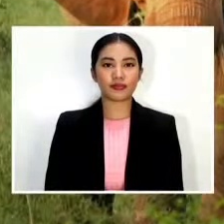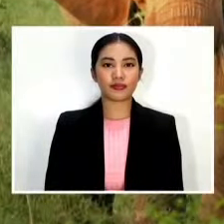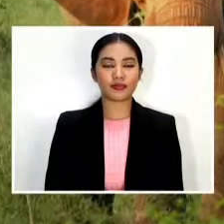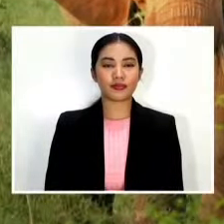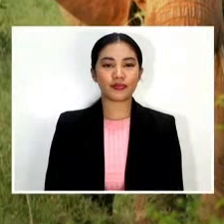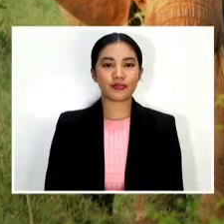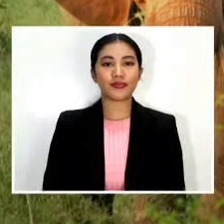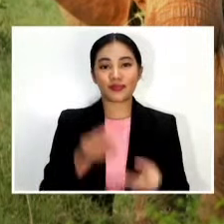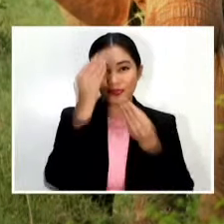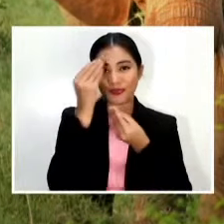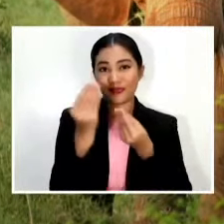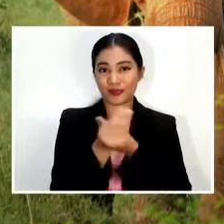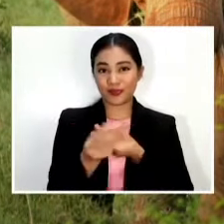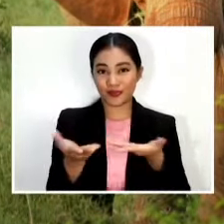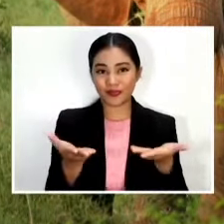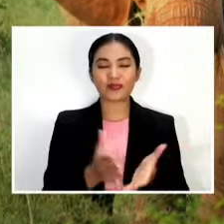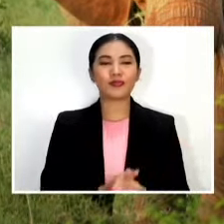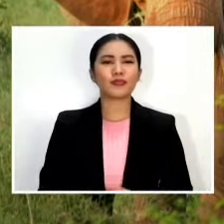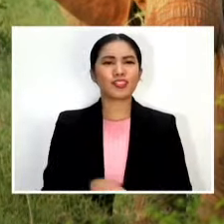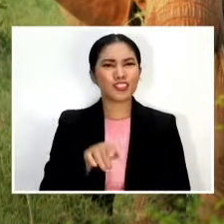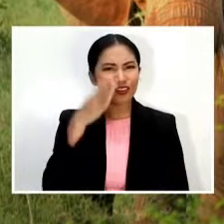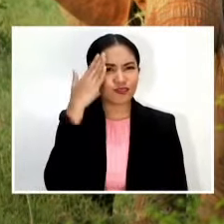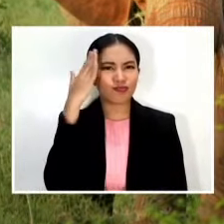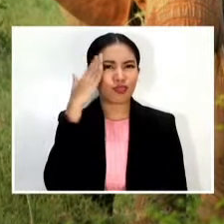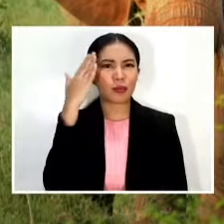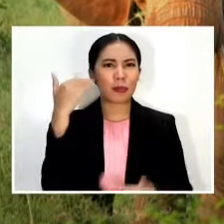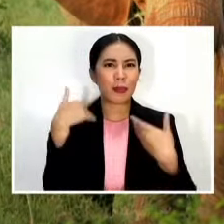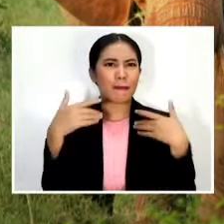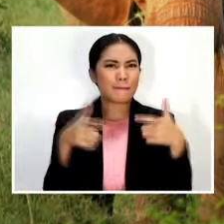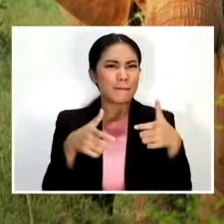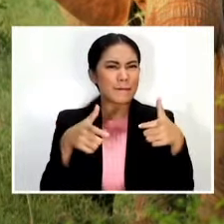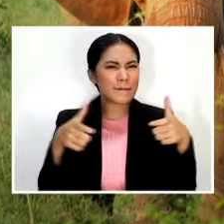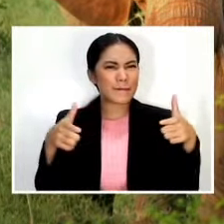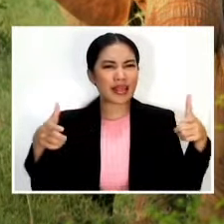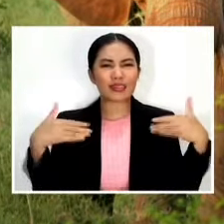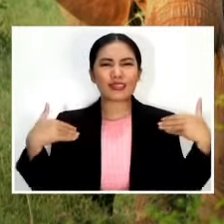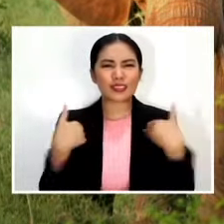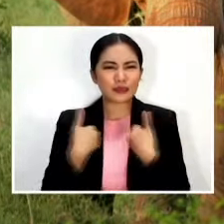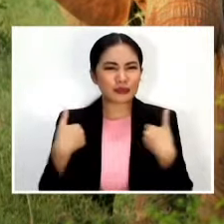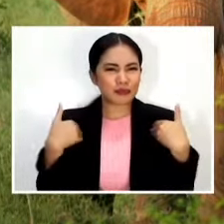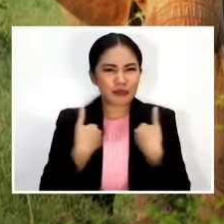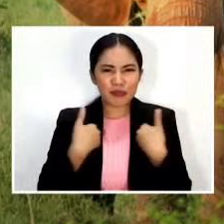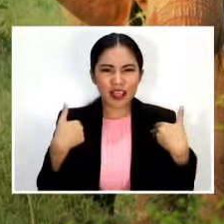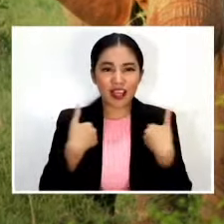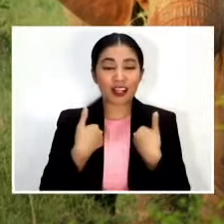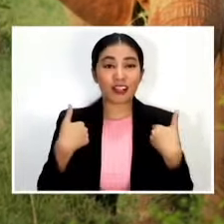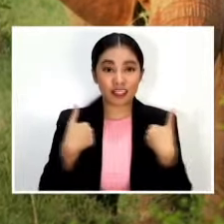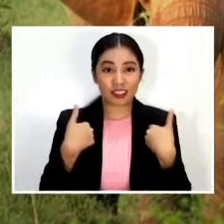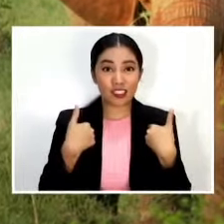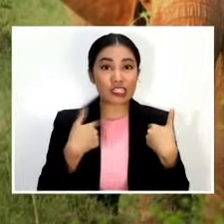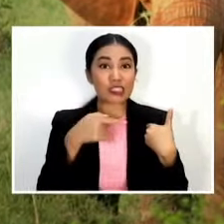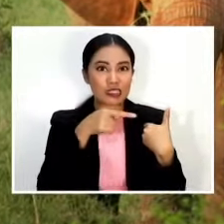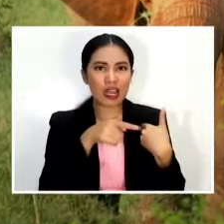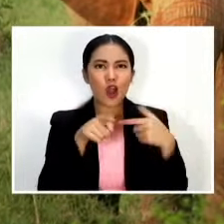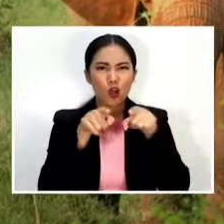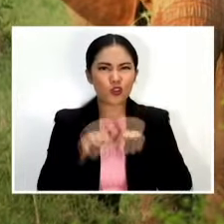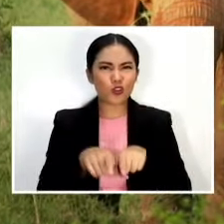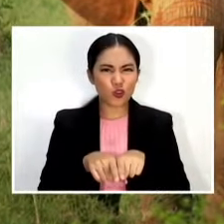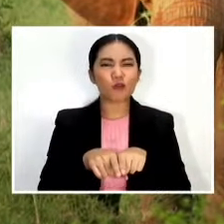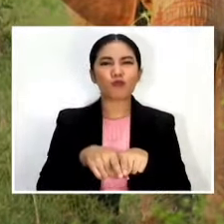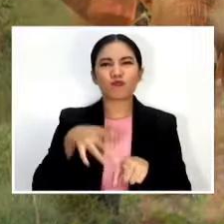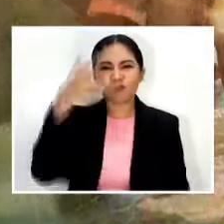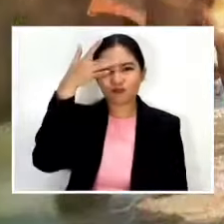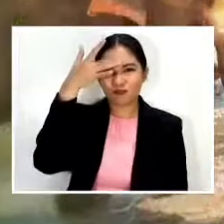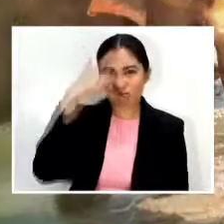Kaunting kalaman Alam niyo ba ng pinakamalaking hayop sa balat ng lupa ay isa rin sa pinakamatalinong hayop sa mundo Ito ang elepante